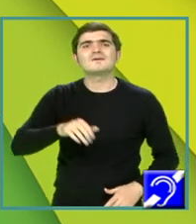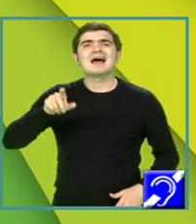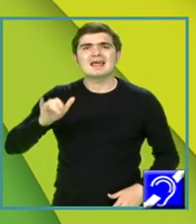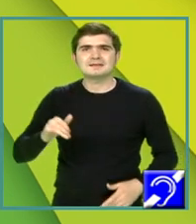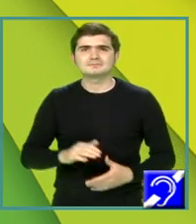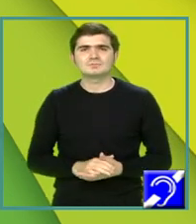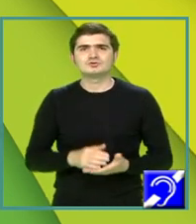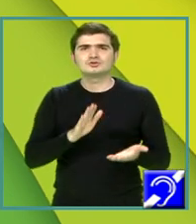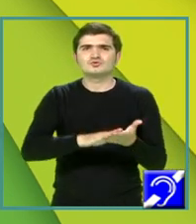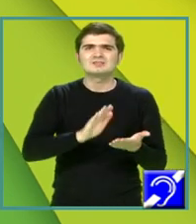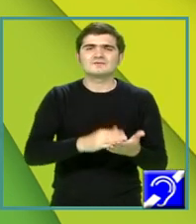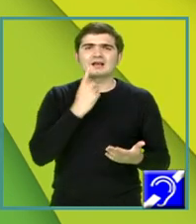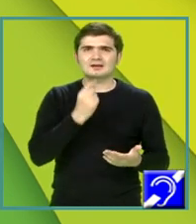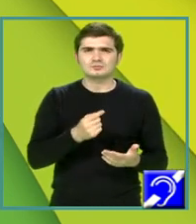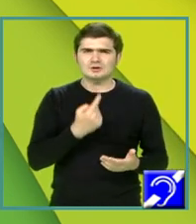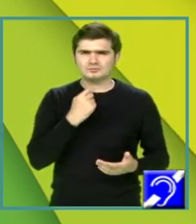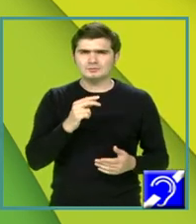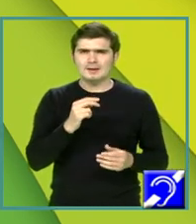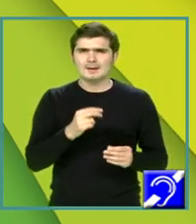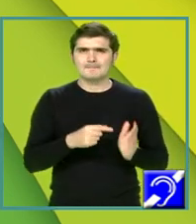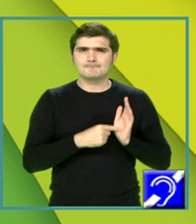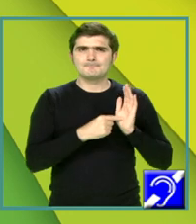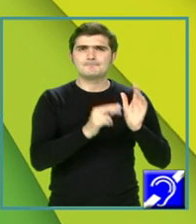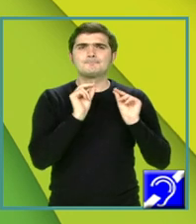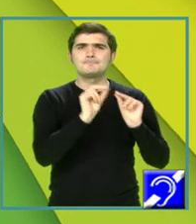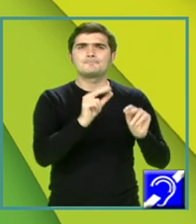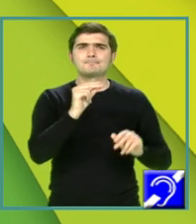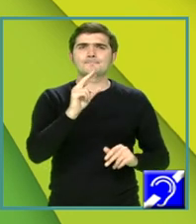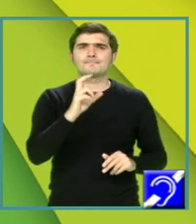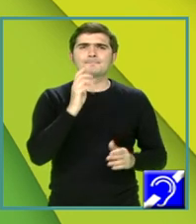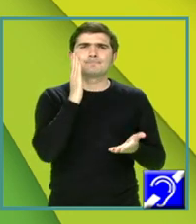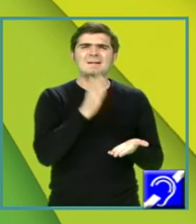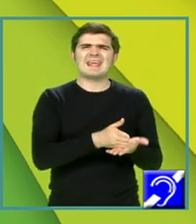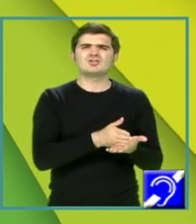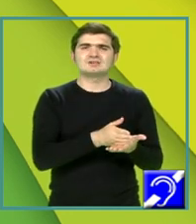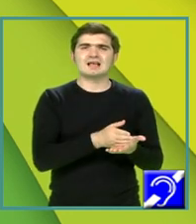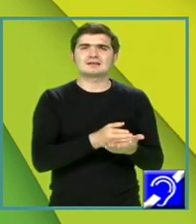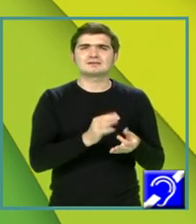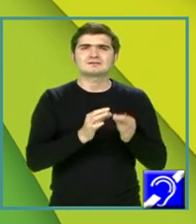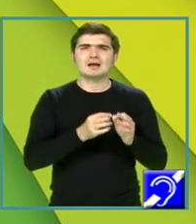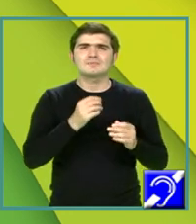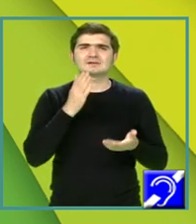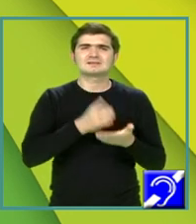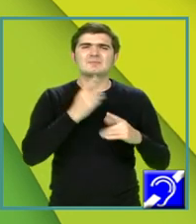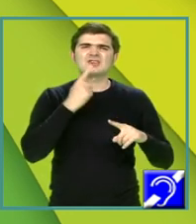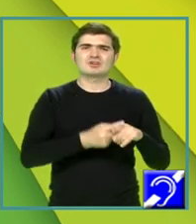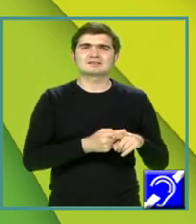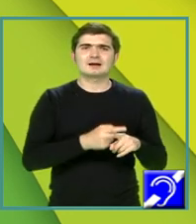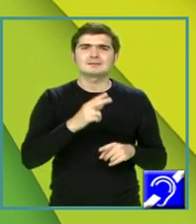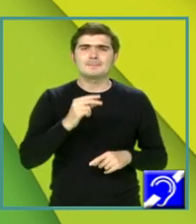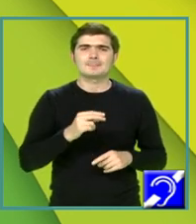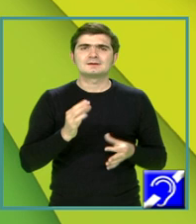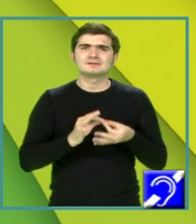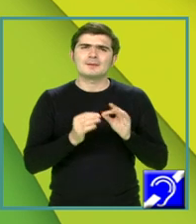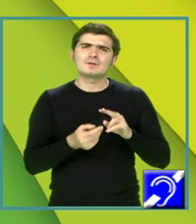textul dat. Verbul precizează, înseamnă, determină, stabilește în mod exact. Cu alte cuvinte, mai mult